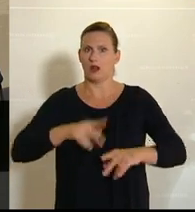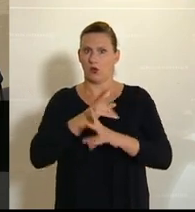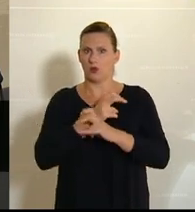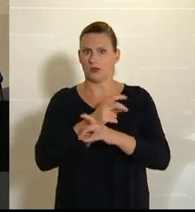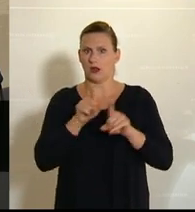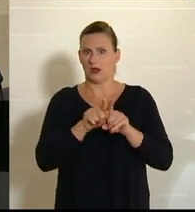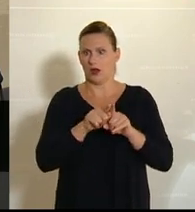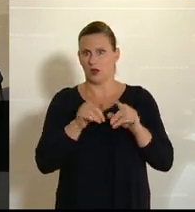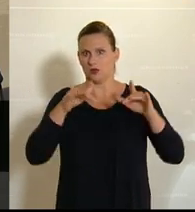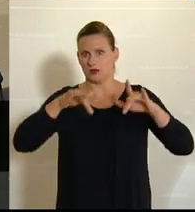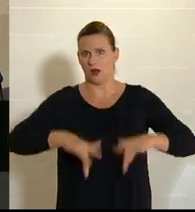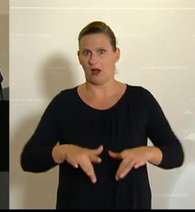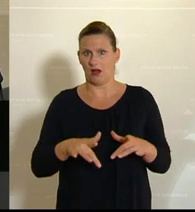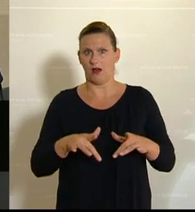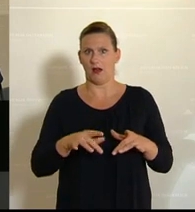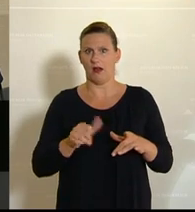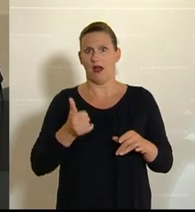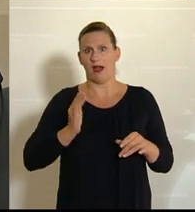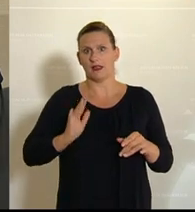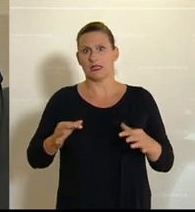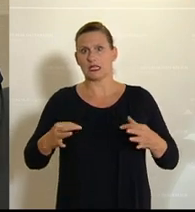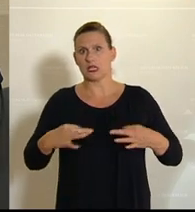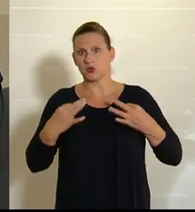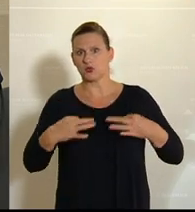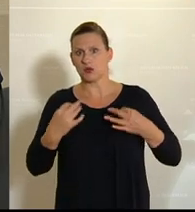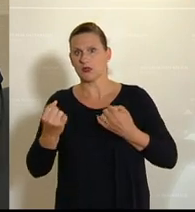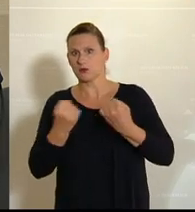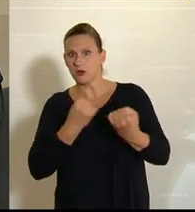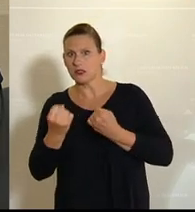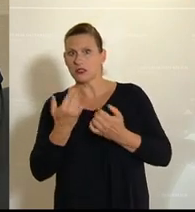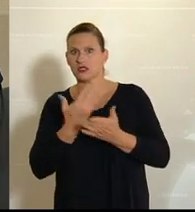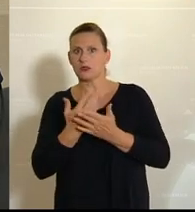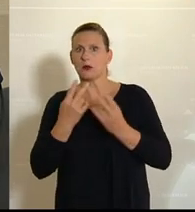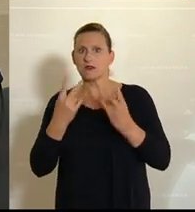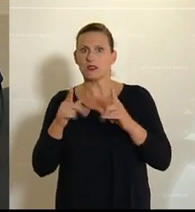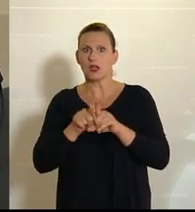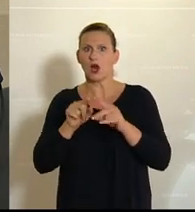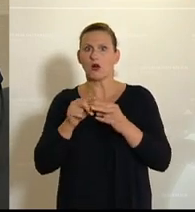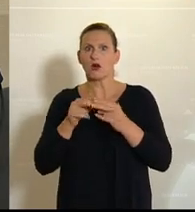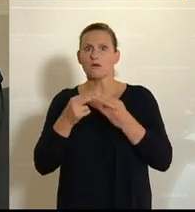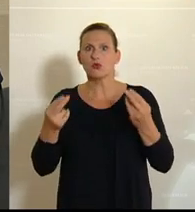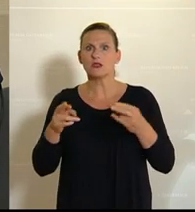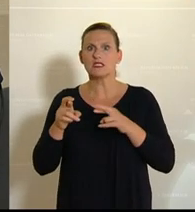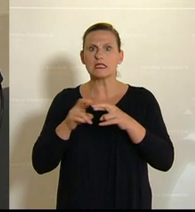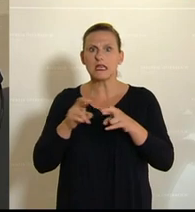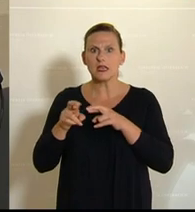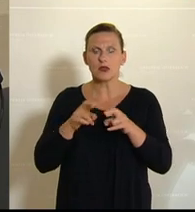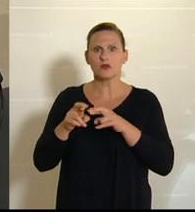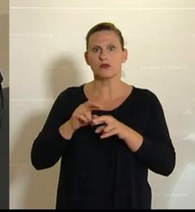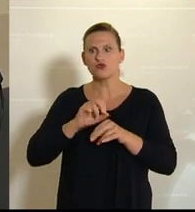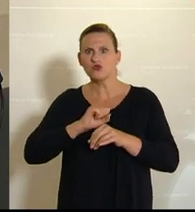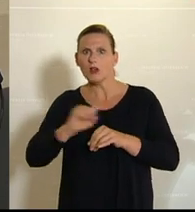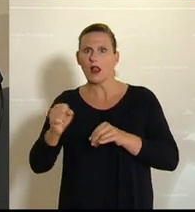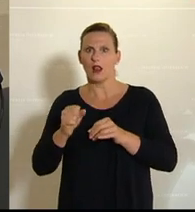Fall. Einerseits gesundheitspolitisch, weswegen es wichtig war, dass die Bundesregierung hier rasch früher und entschieden